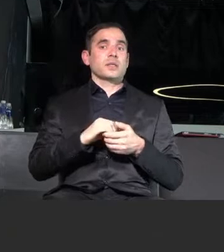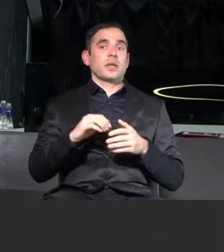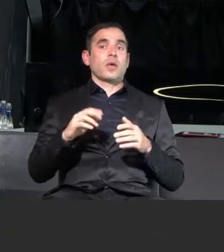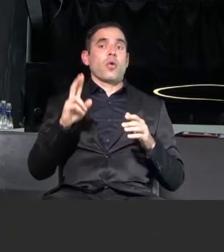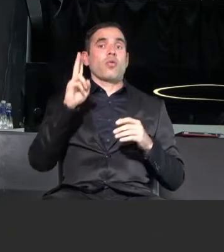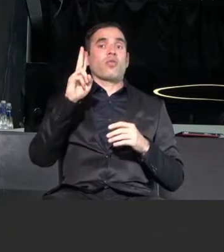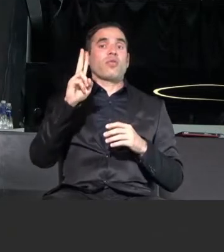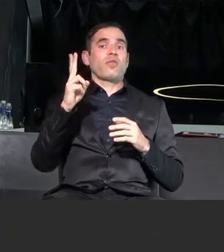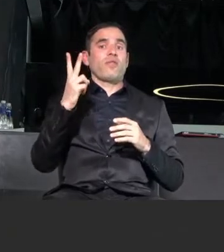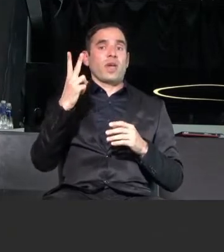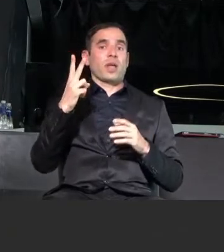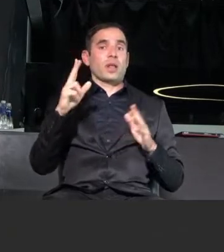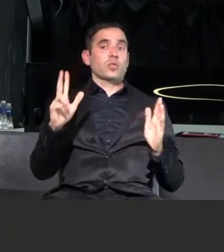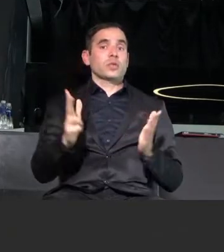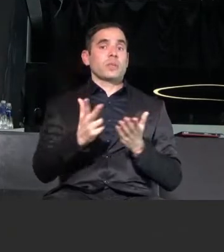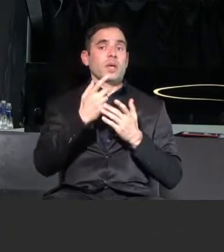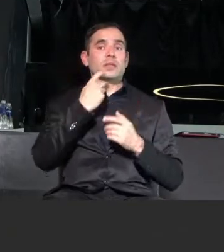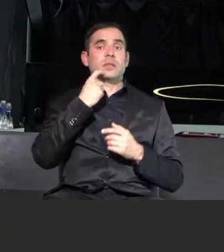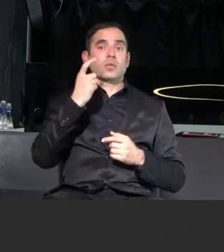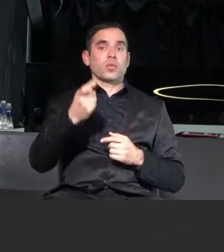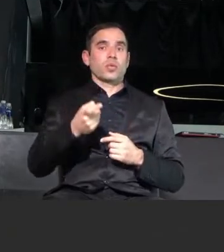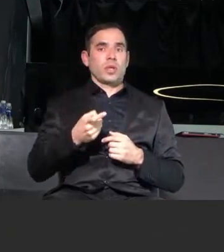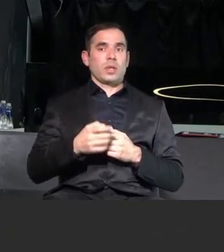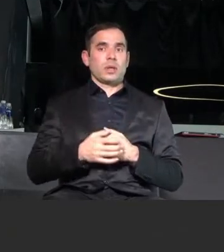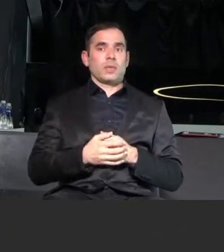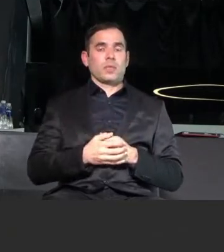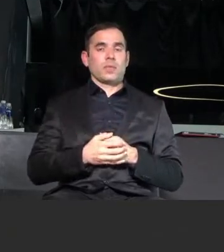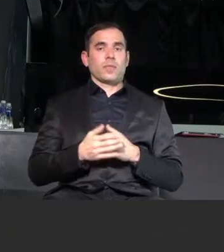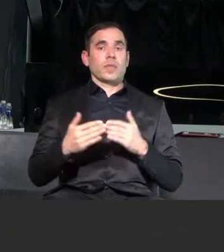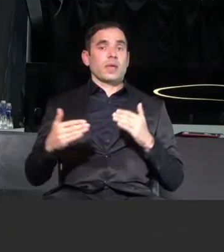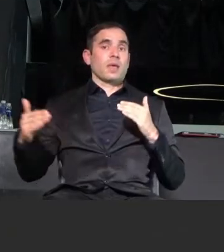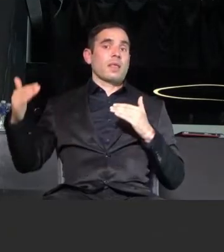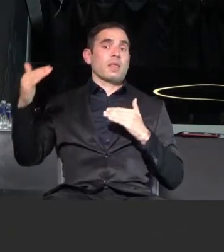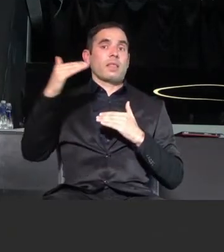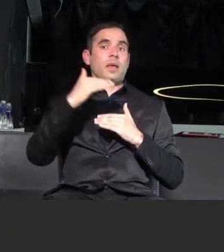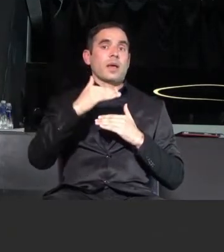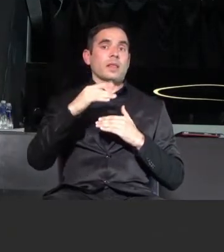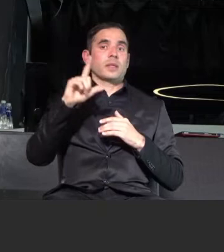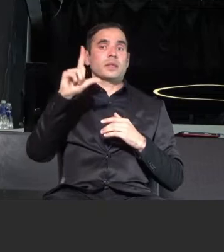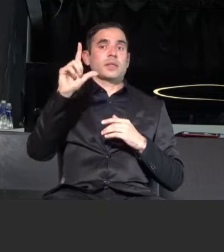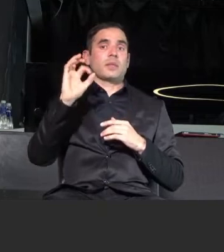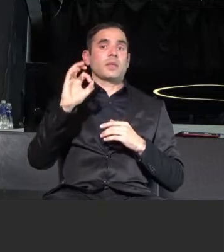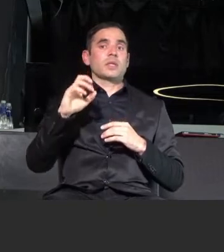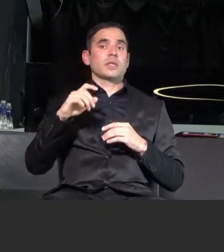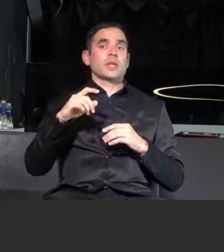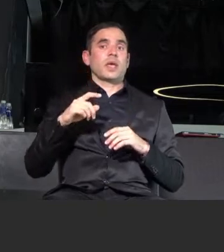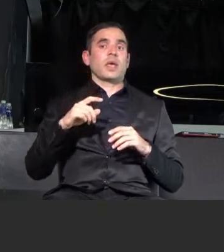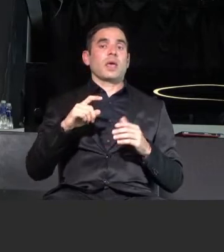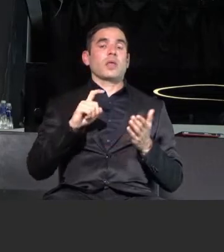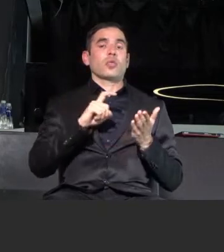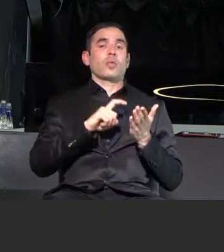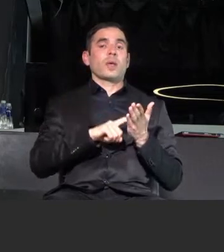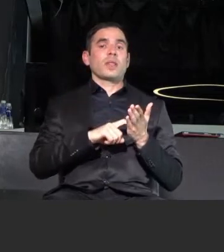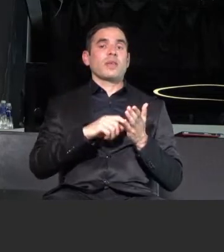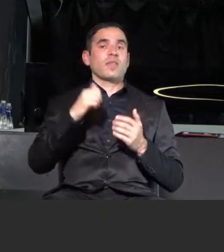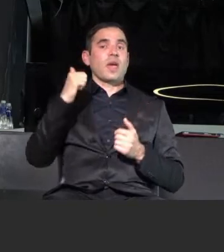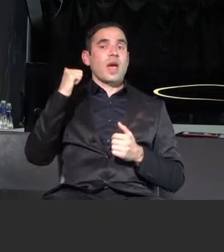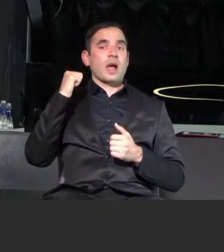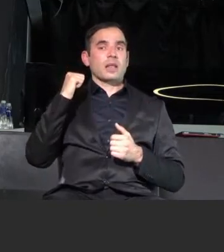година на над 70 нормативни акта във България